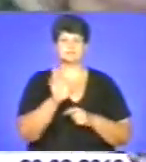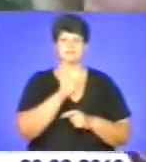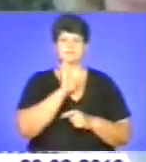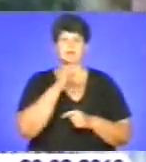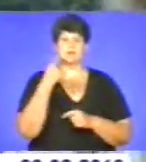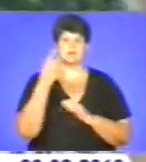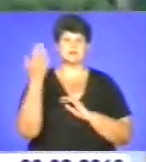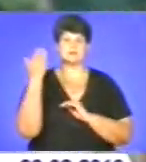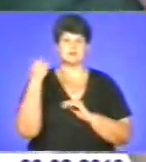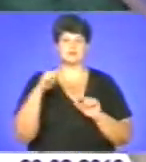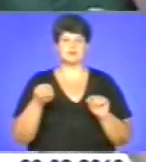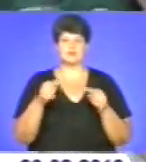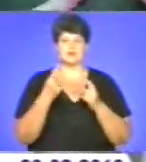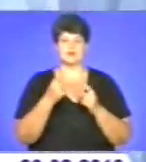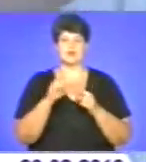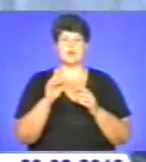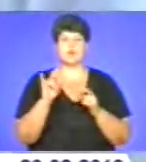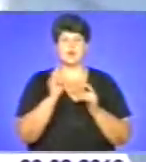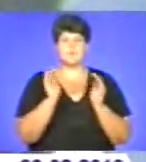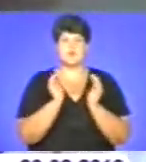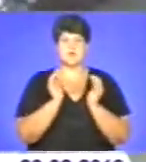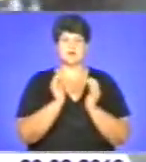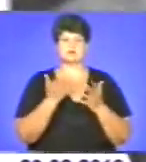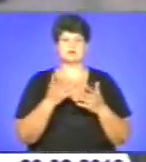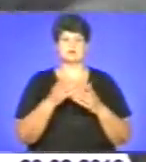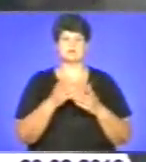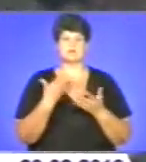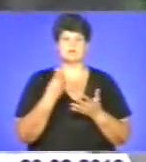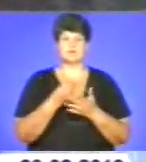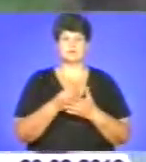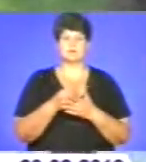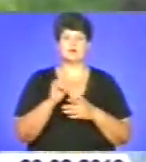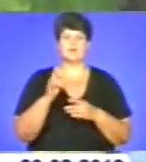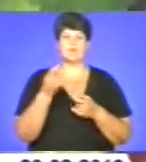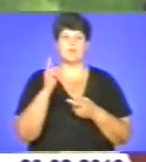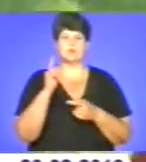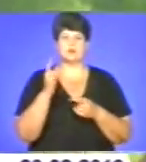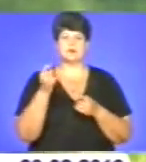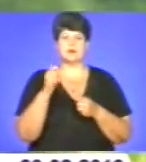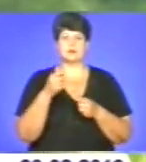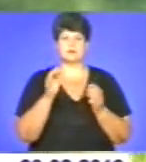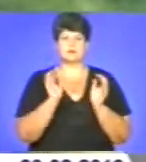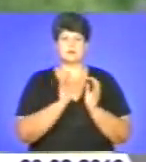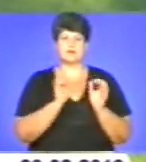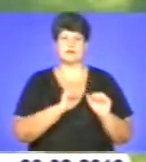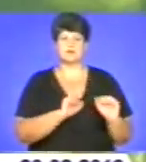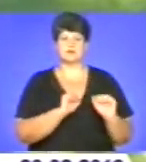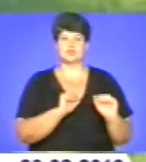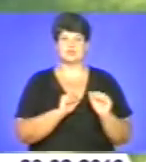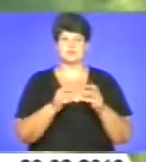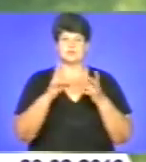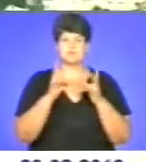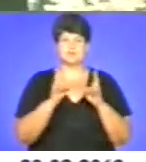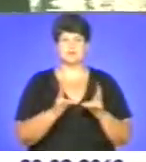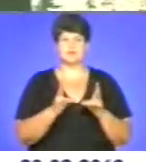давніх давен ляльку створювали як оберіг із підручних матеріалів. Мотанка оберігала оселю від негараздів та бід. Були і парні ляльки,